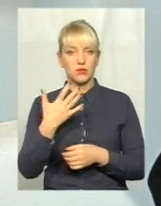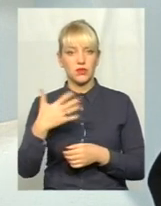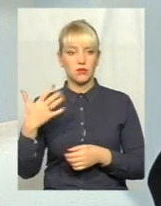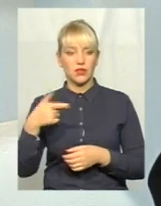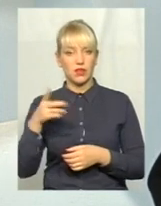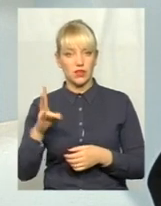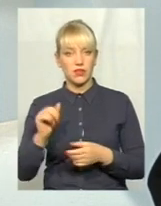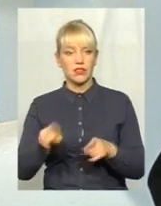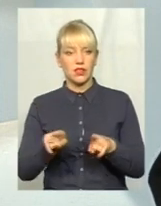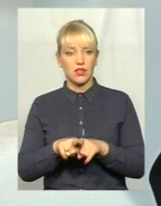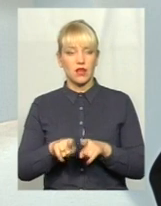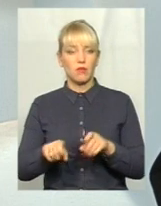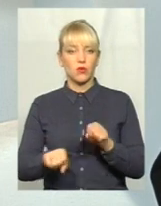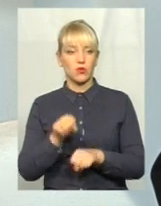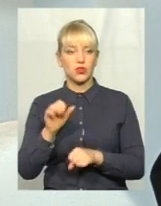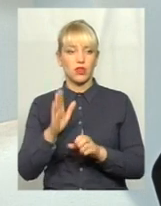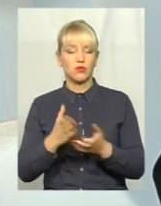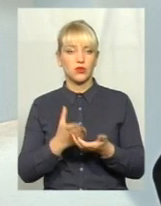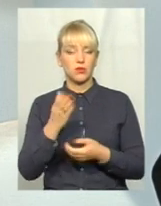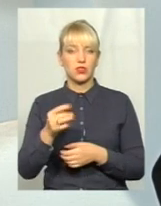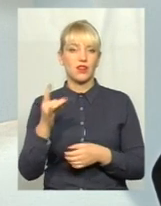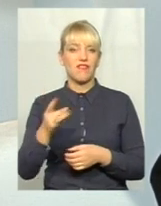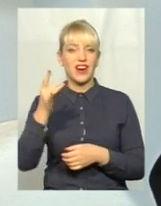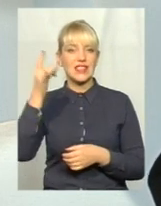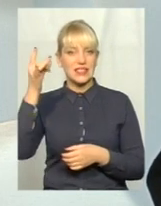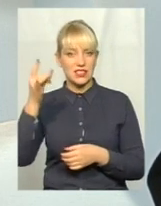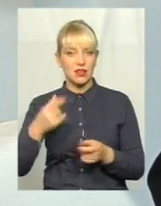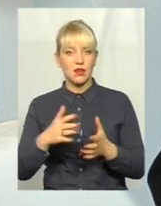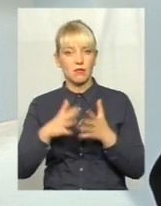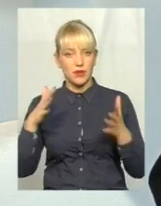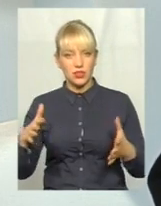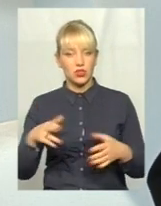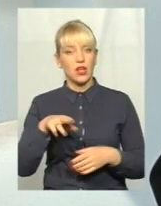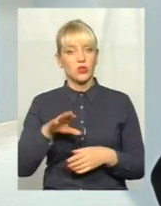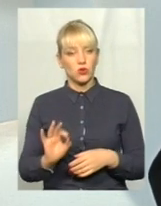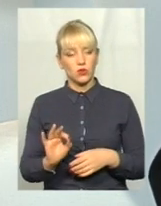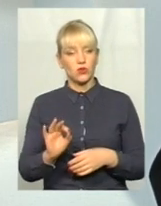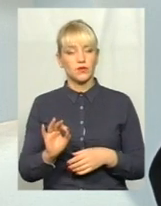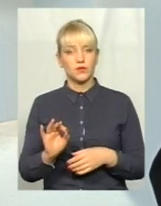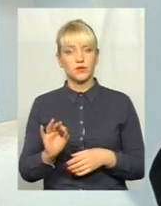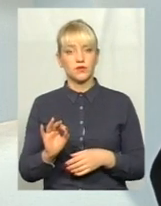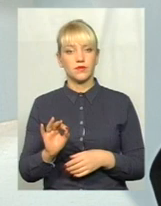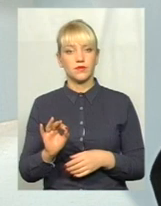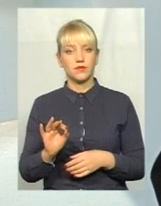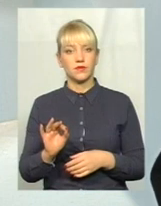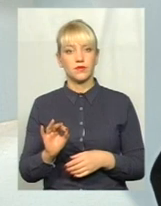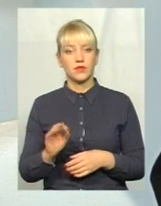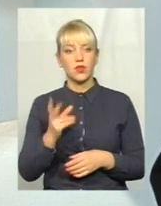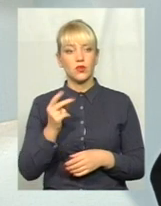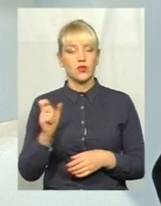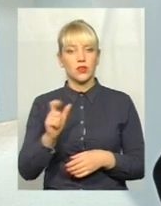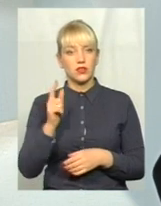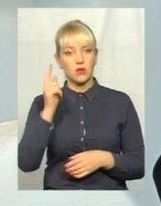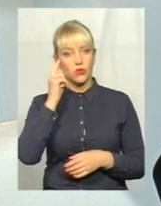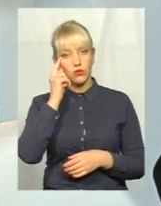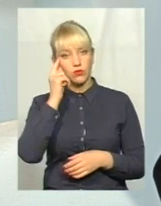за таке порушення, а буде сплачувати в рази і в рази більше, то вже він в другий раз подумає,